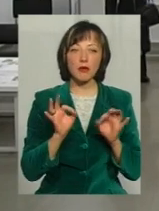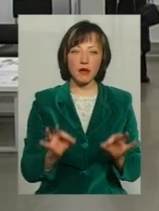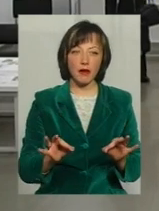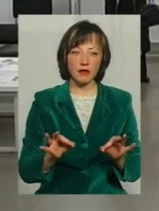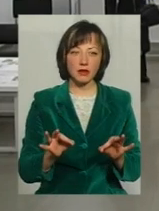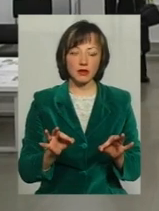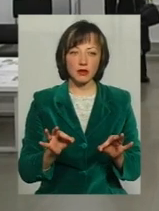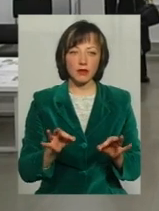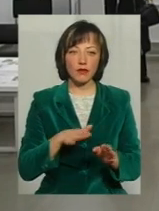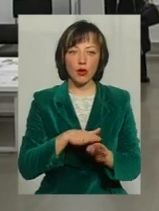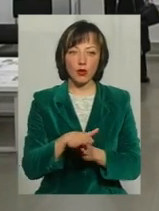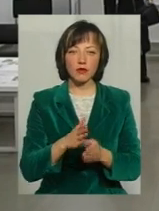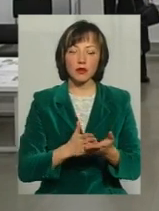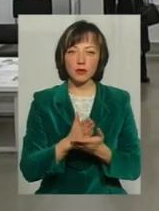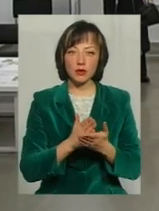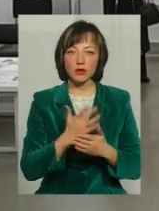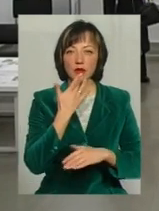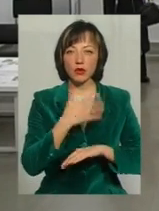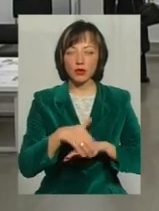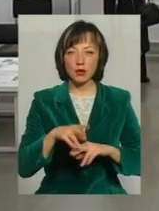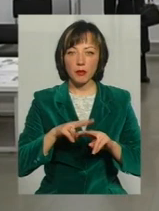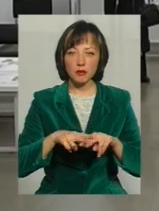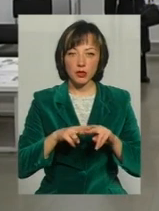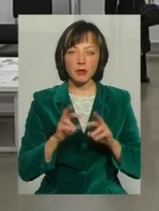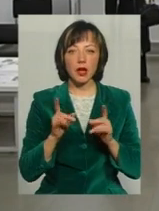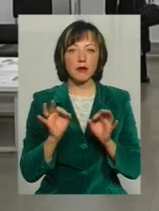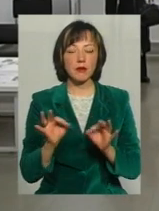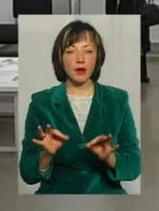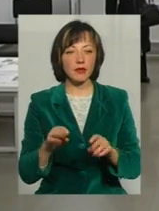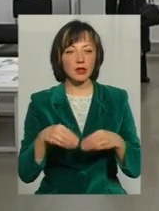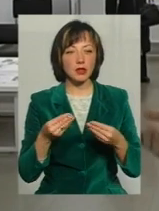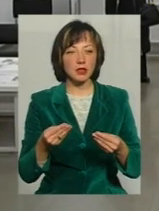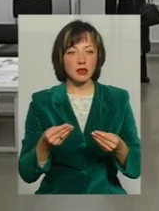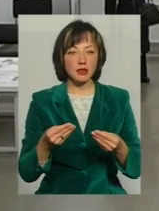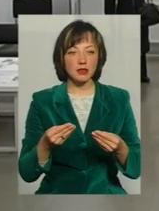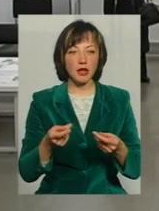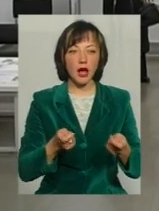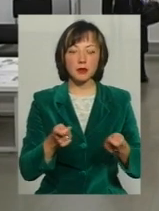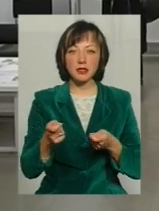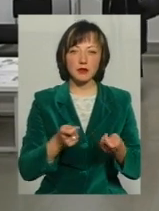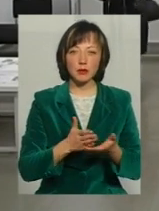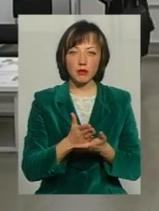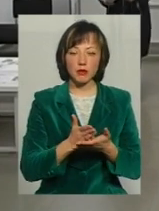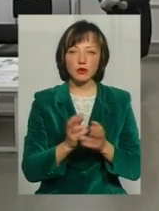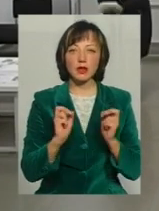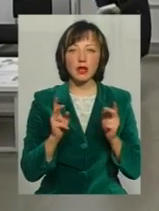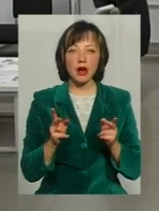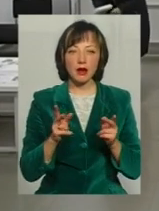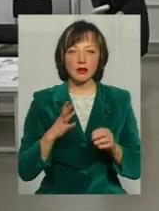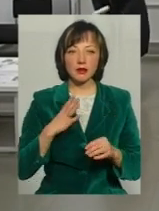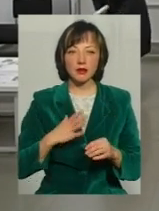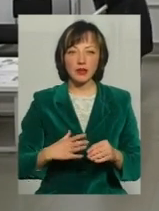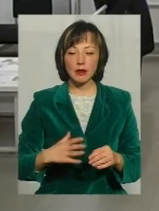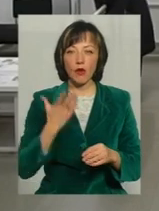виконувати послуги за кордонними паспортами, як правильно надавати адміністрні послуги, як витримувати, коли вас